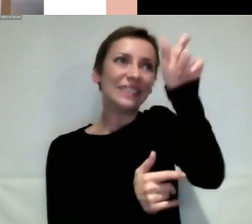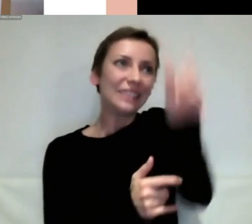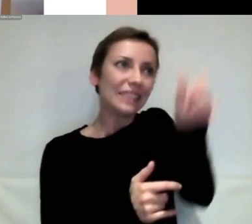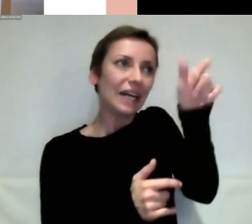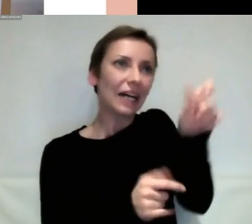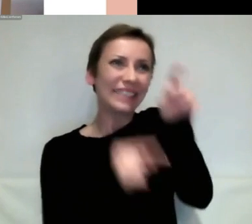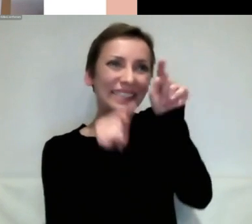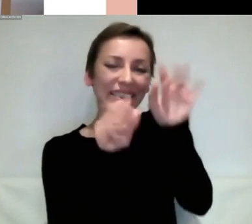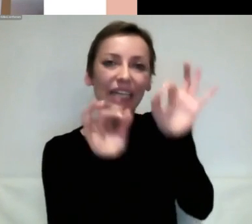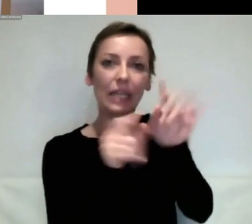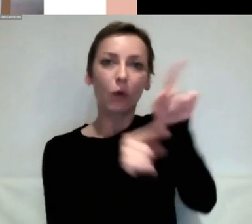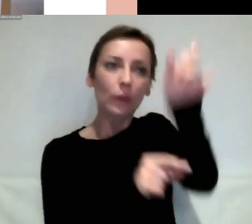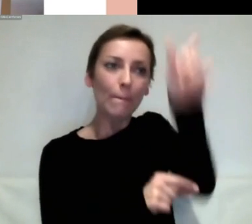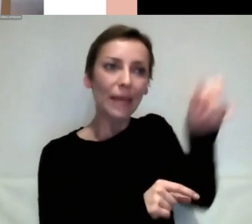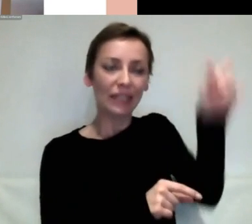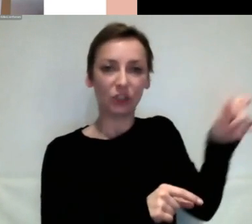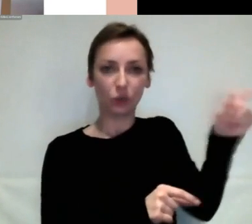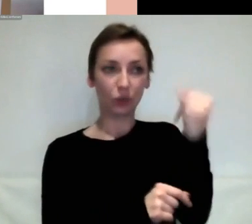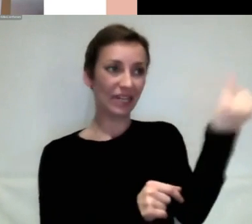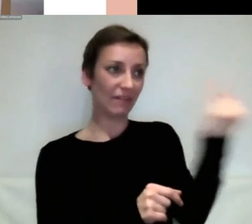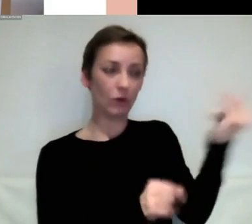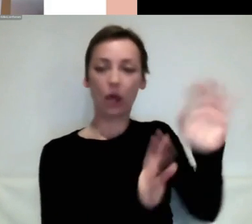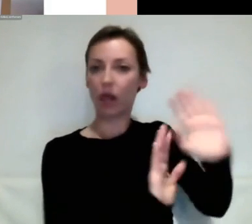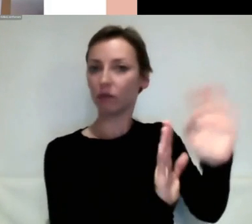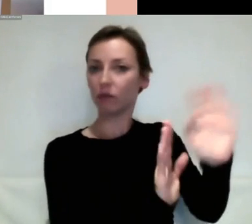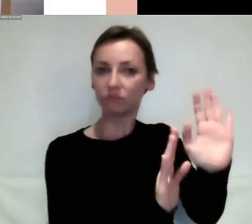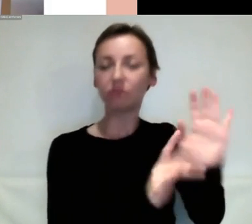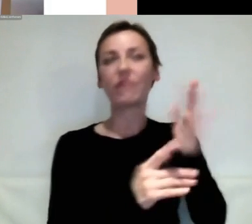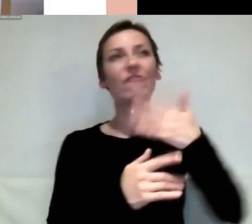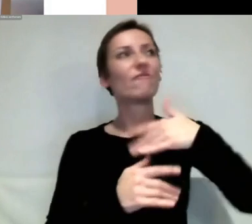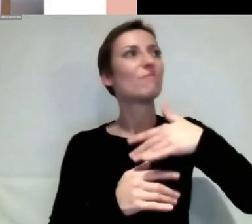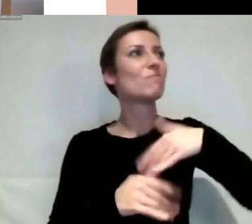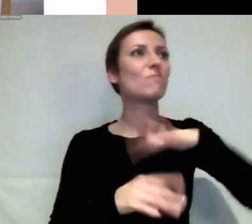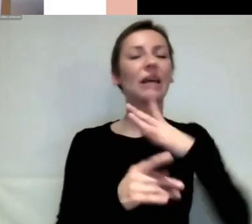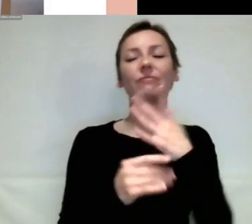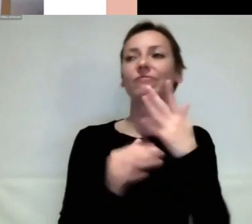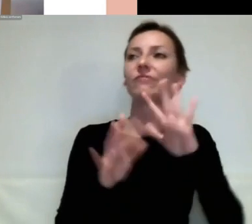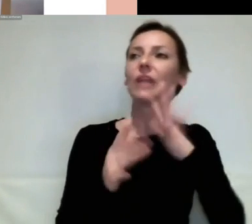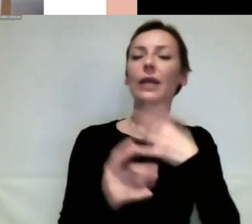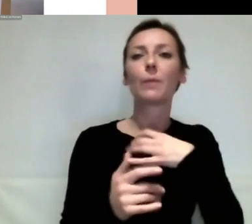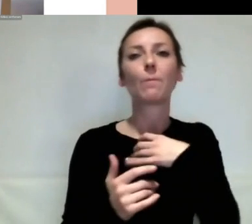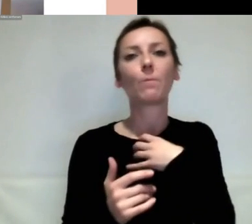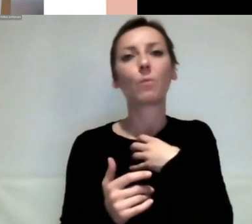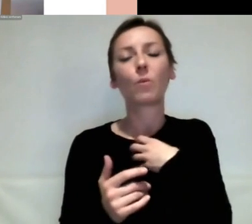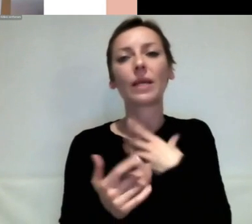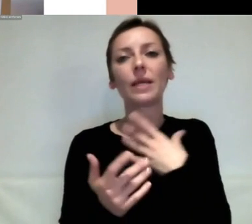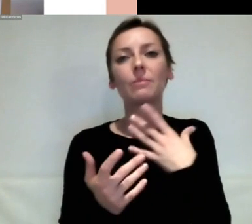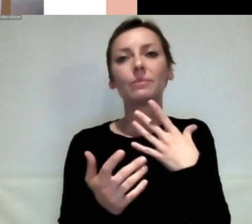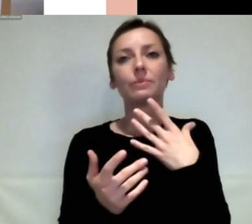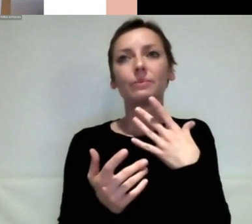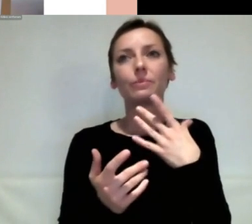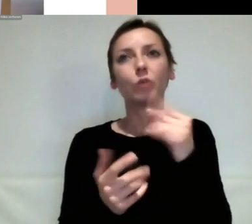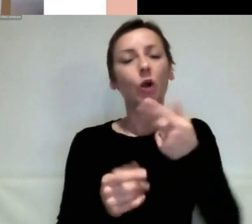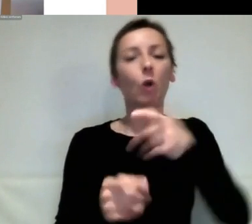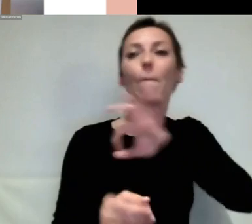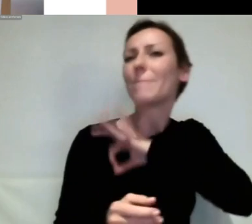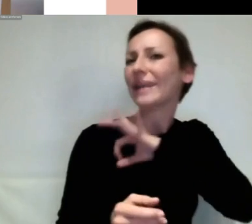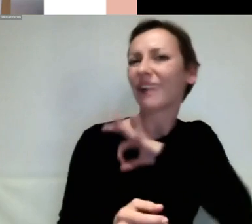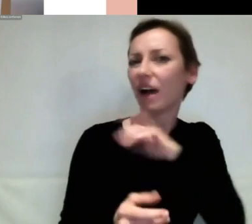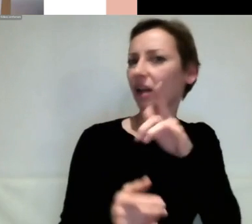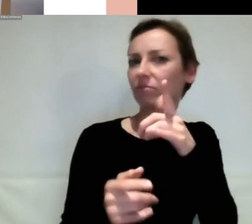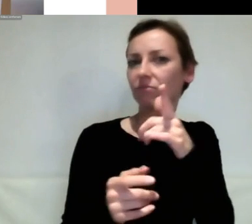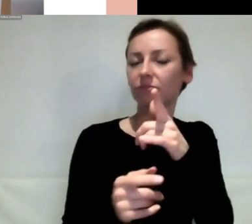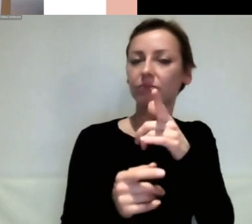bei einigen sicherlich der Fall ist. Aber ich würde vielmehr sogar die These formulieren, es liegt noch nicht einmal primär an den Parteien, die vielleicht in der